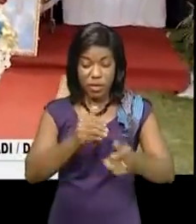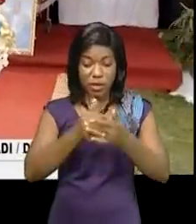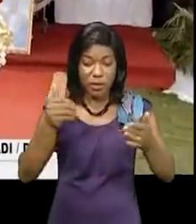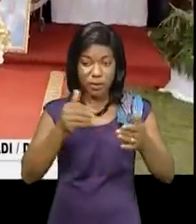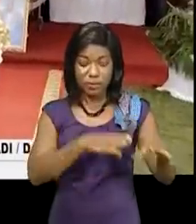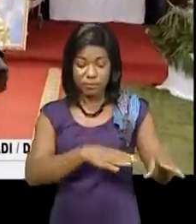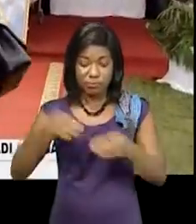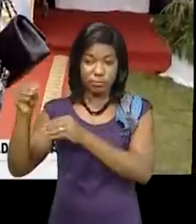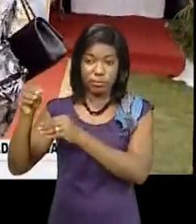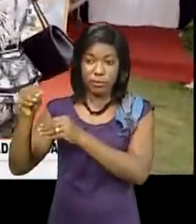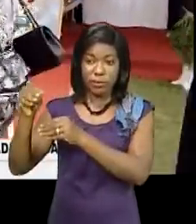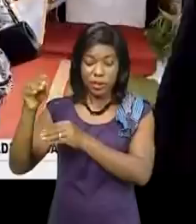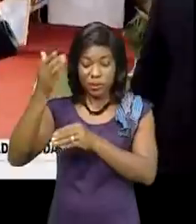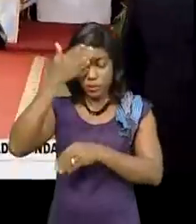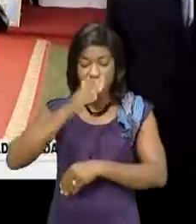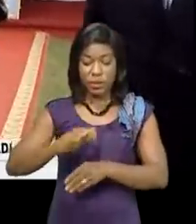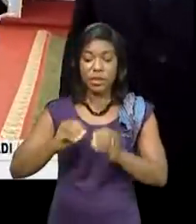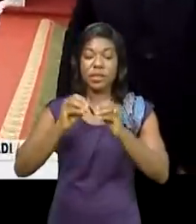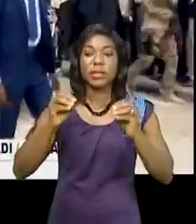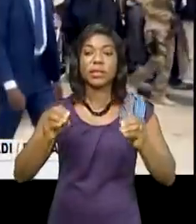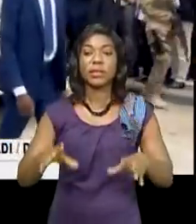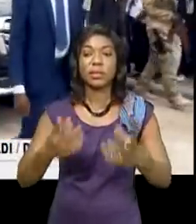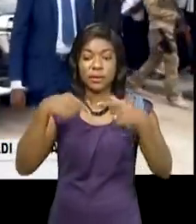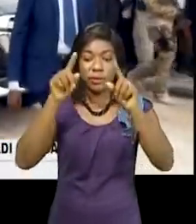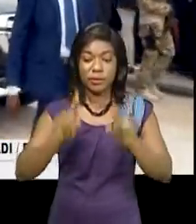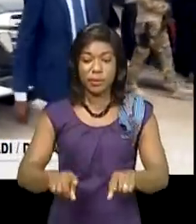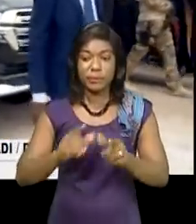les installations de l'hôpital du cinquantenaire.